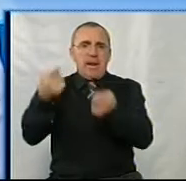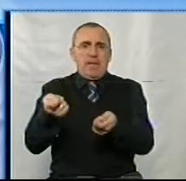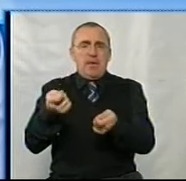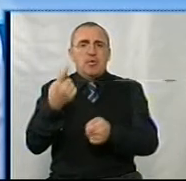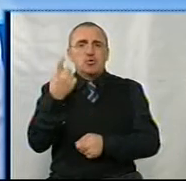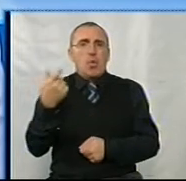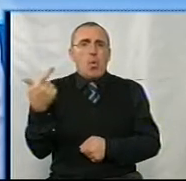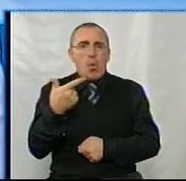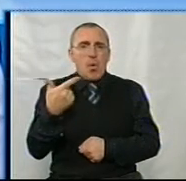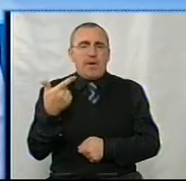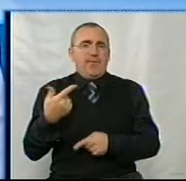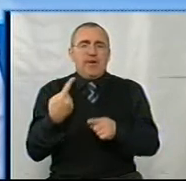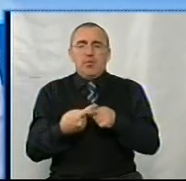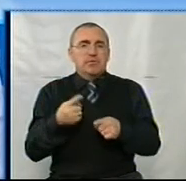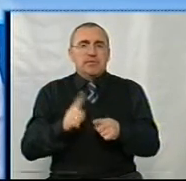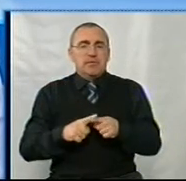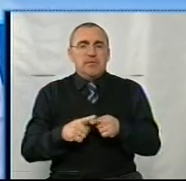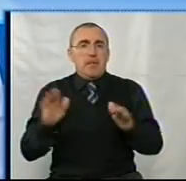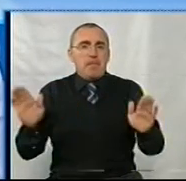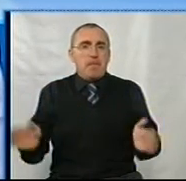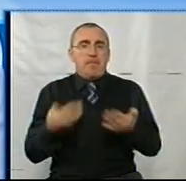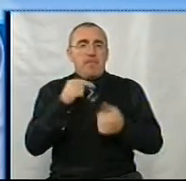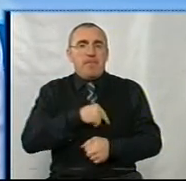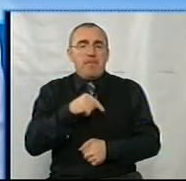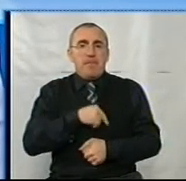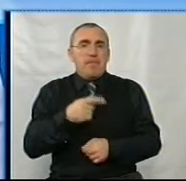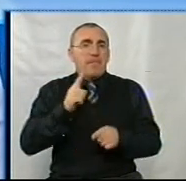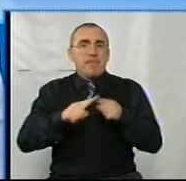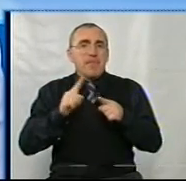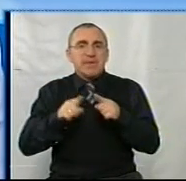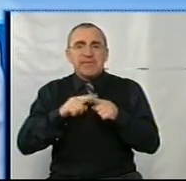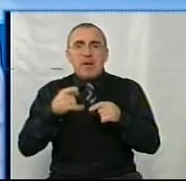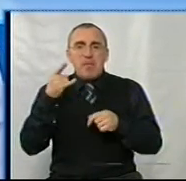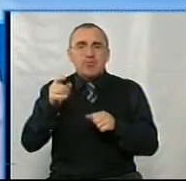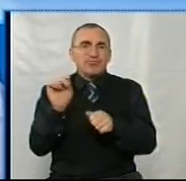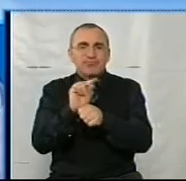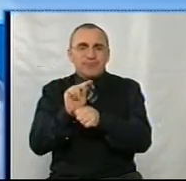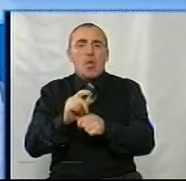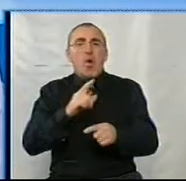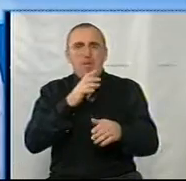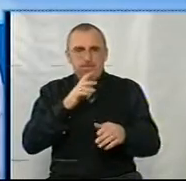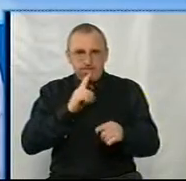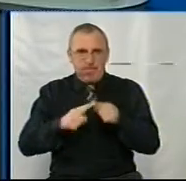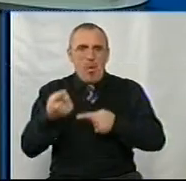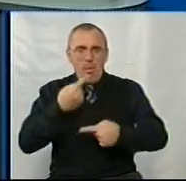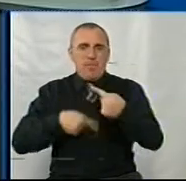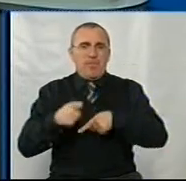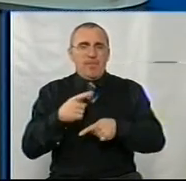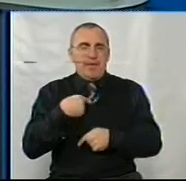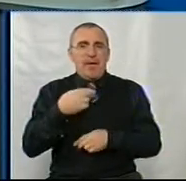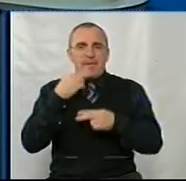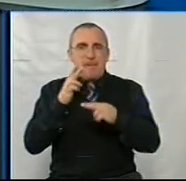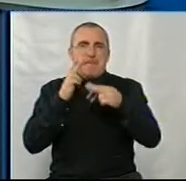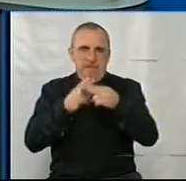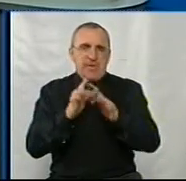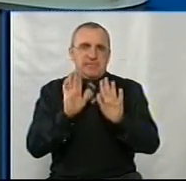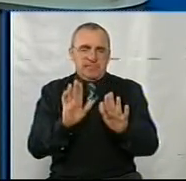100 гривень, для них це було, подняли дух, Єлки, треба машину швидше робити, доїхати. Ну, давайте, я зауважу, переб